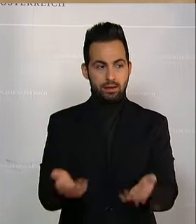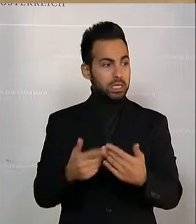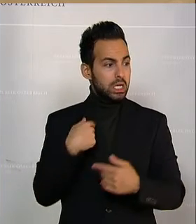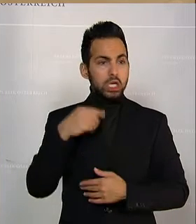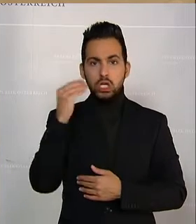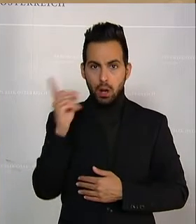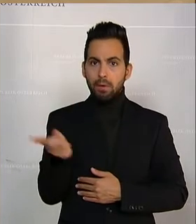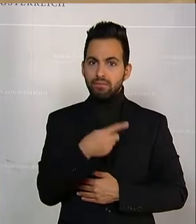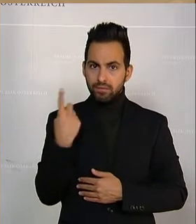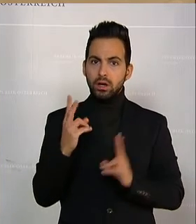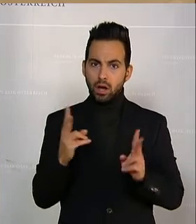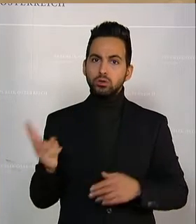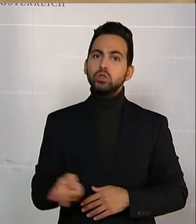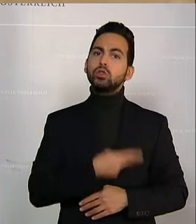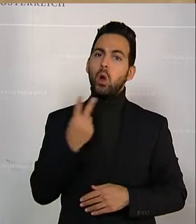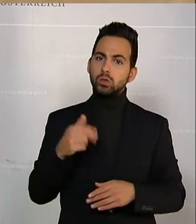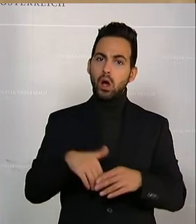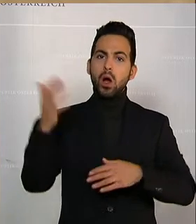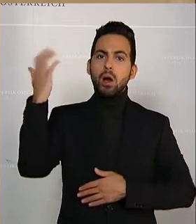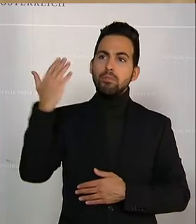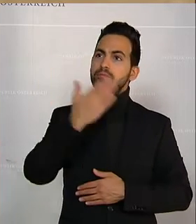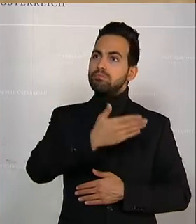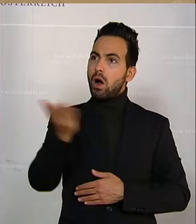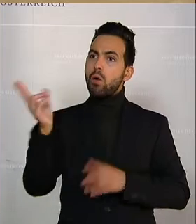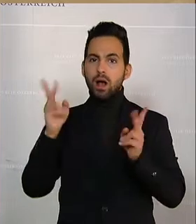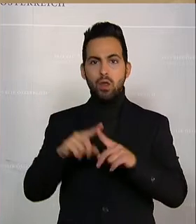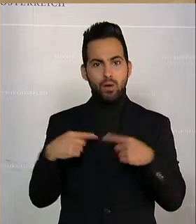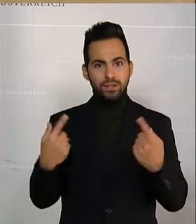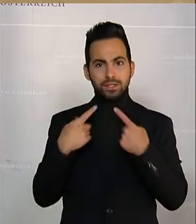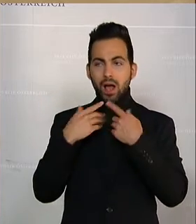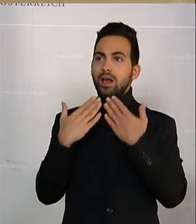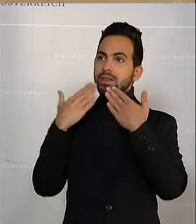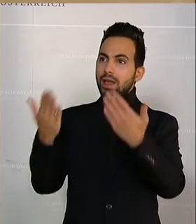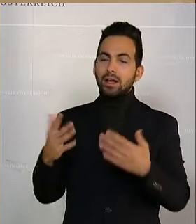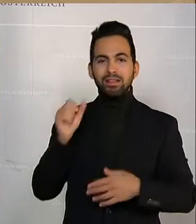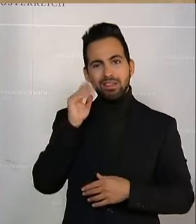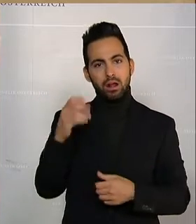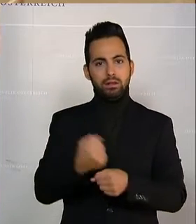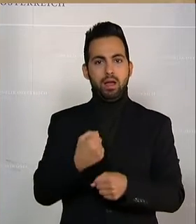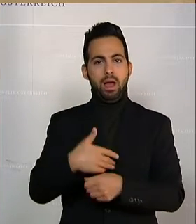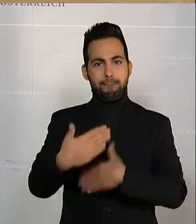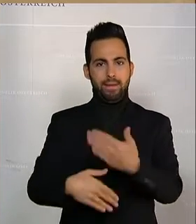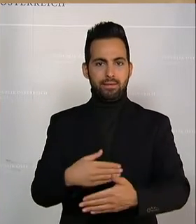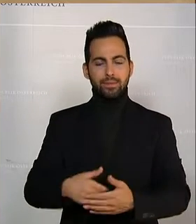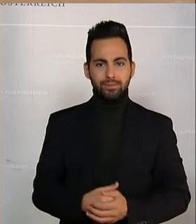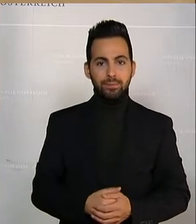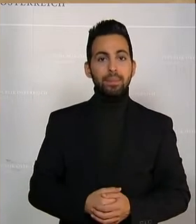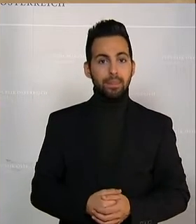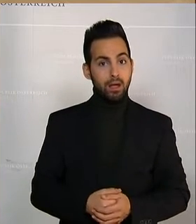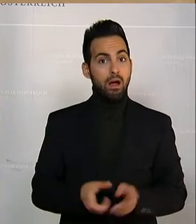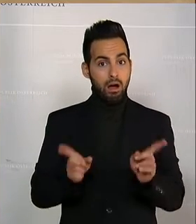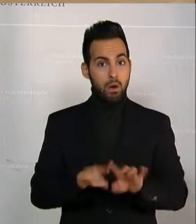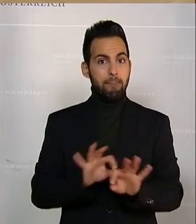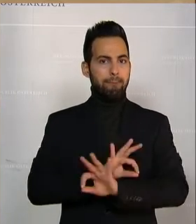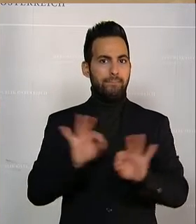sehr stolz sein und unseren Bäuerinnen und Bauern danken für ihre tägliche Arbeit dahingehend. Und wir können sie am